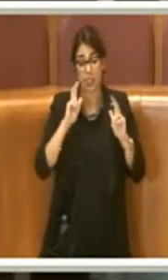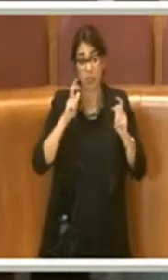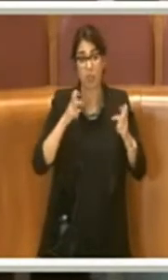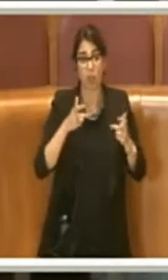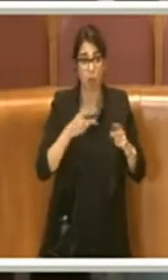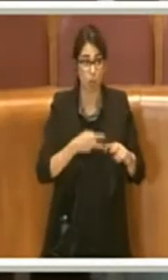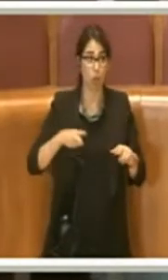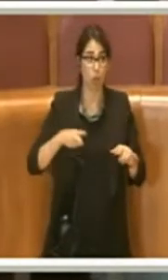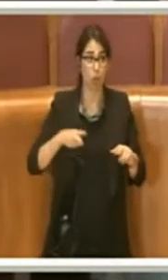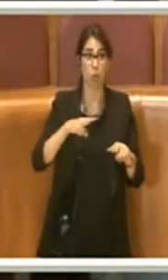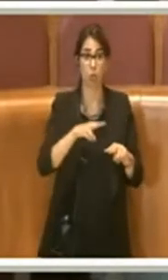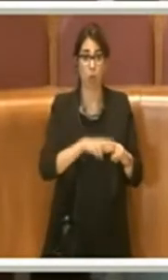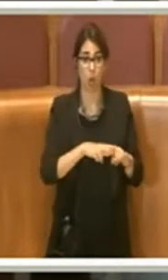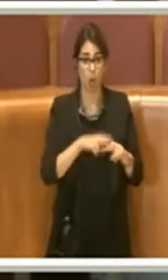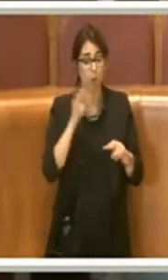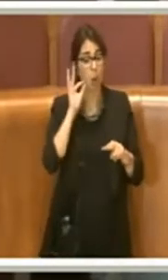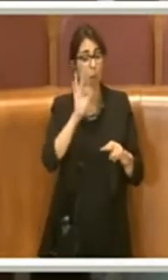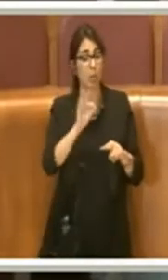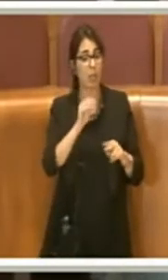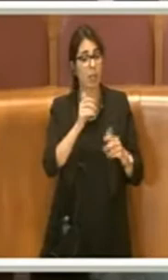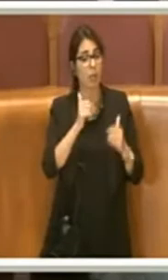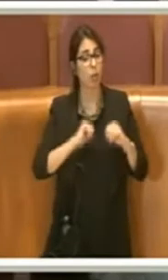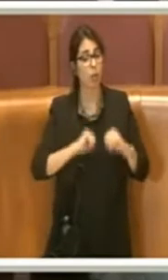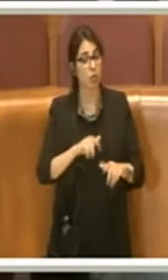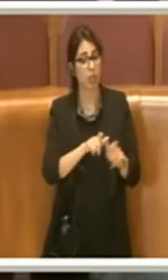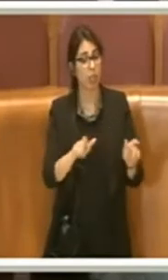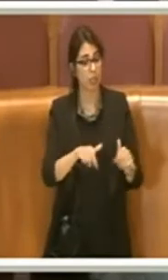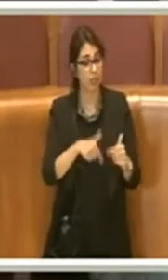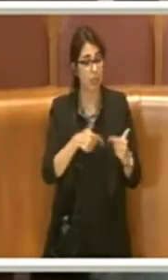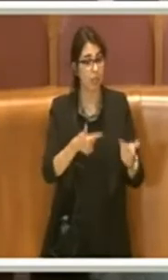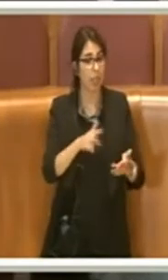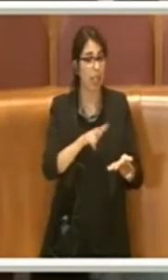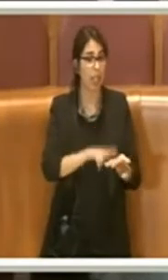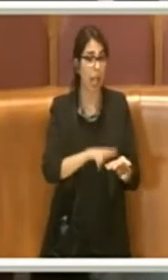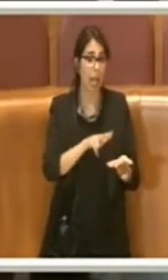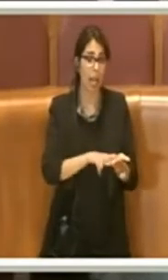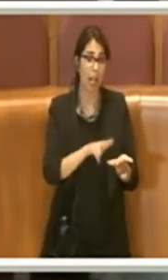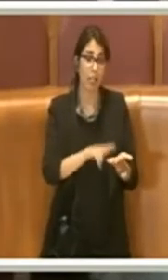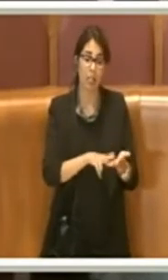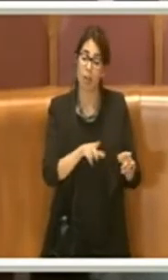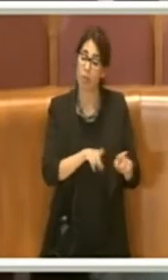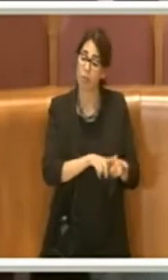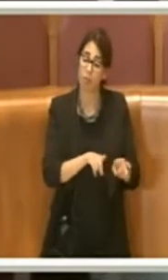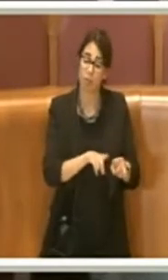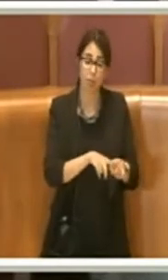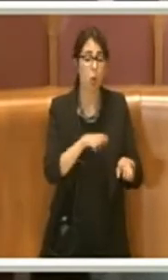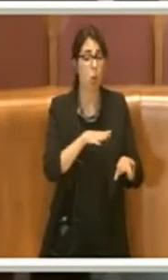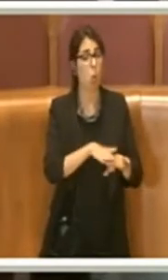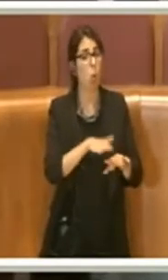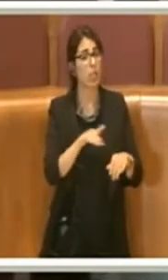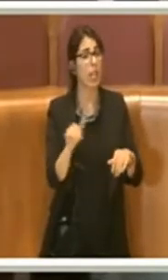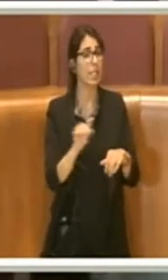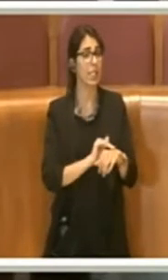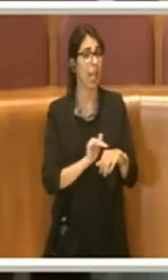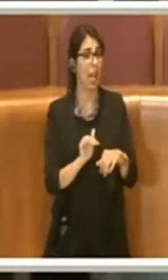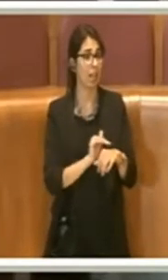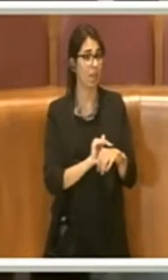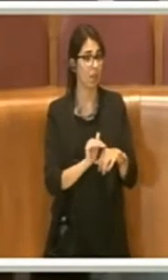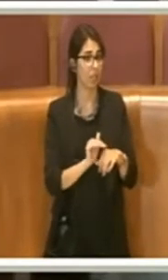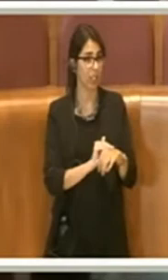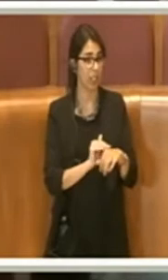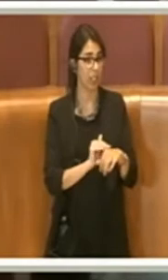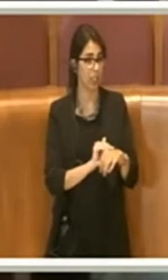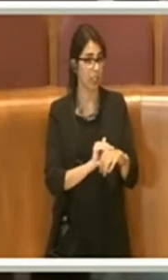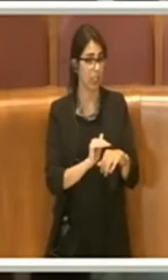cittadini comunque la possibilità di usufruire di quei servizi che normalmente devono, anzi,